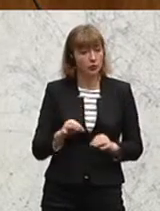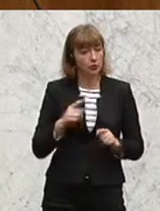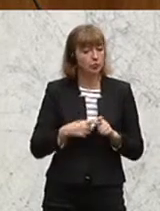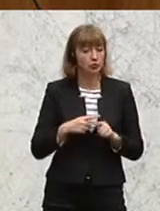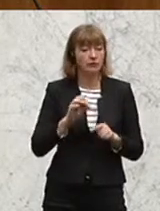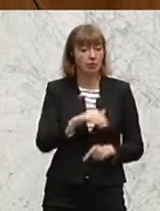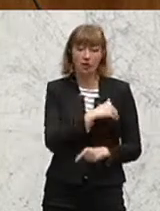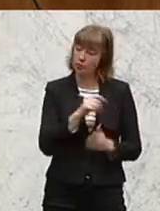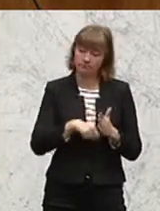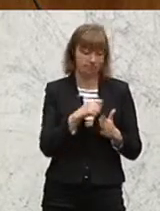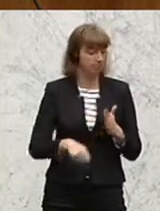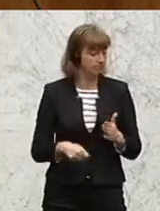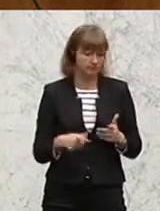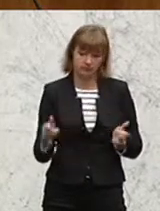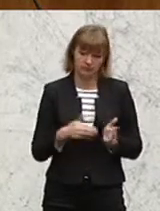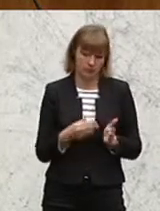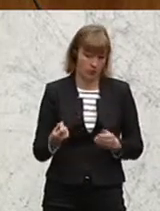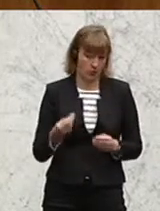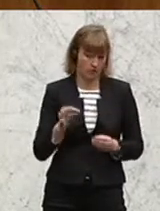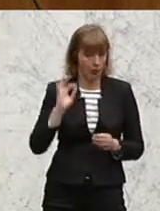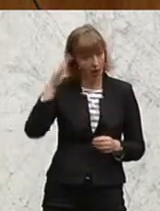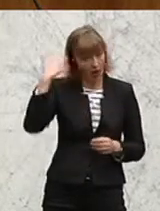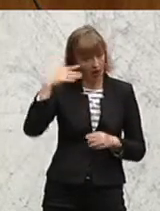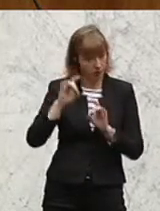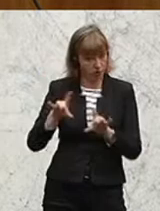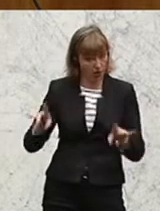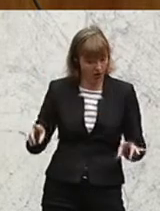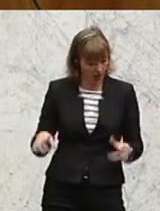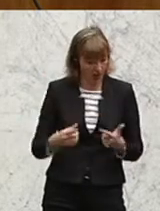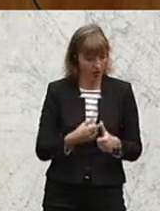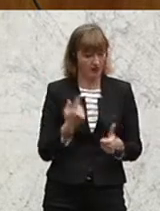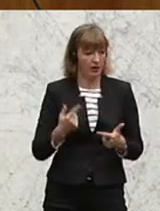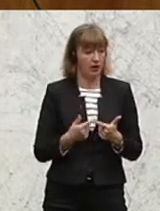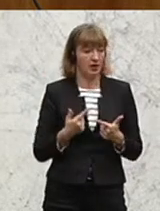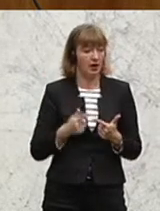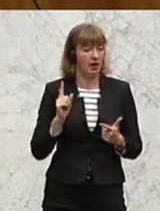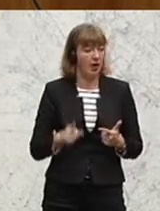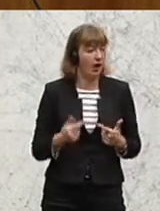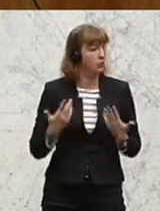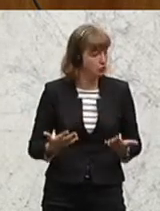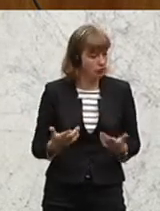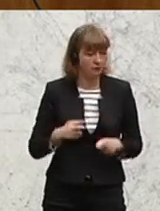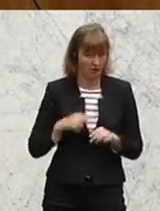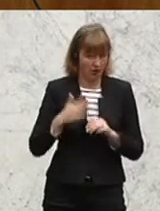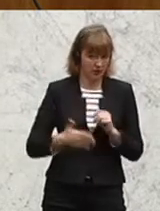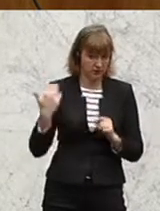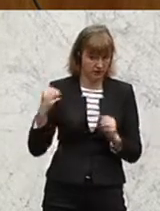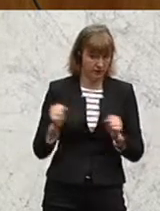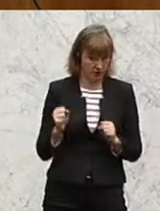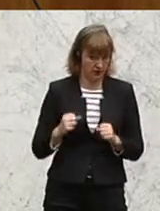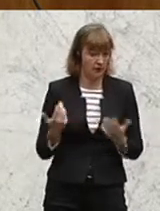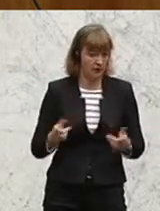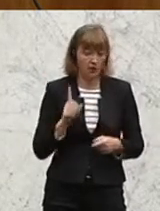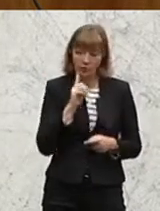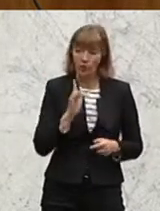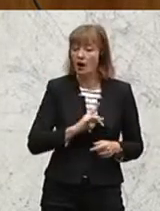gestrichen. Wir brauchen andererseits Geld für Arabischlehrer. Und unter Umständen wird es so sein, wie im letzten Winter im kommenden,